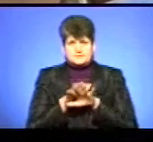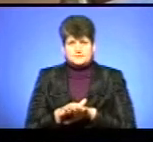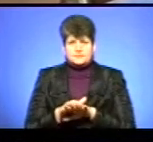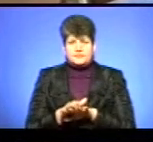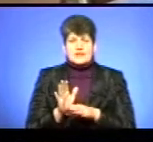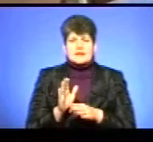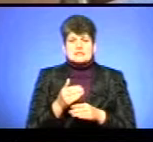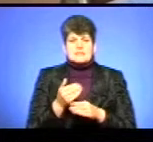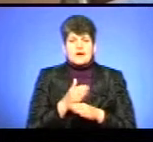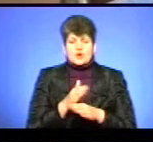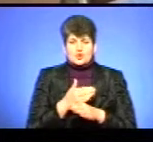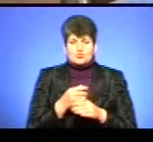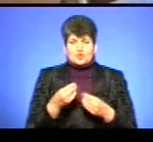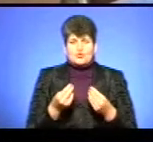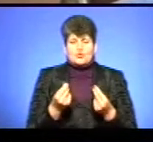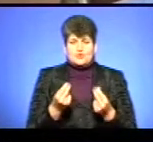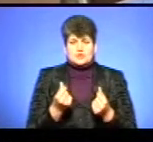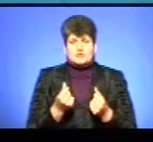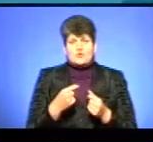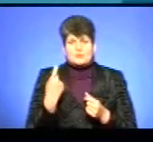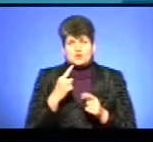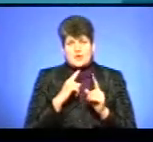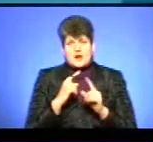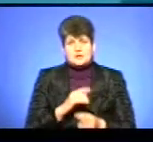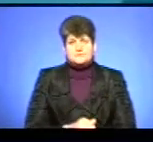перерозподілених коштів обласної ради.